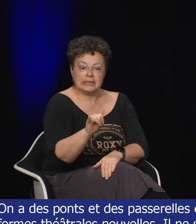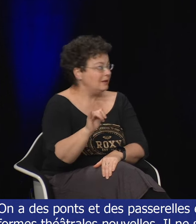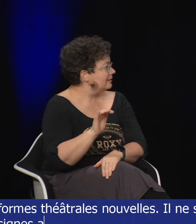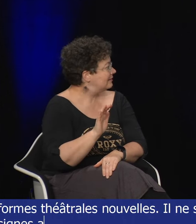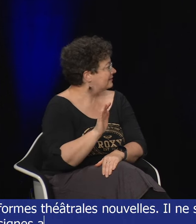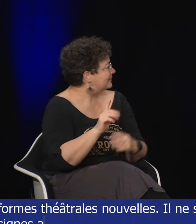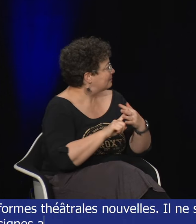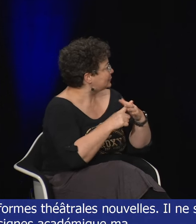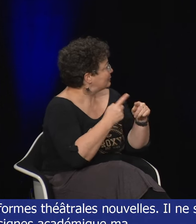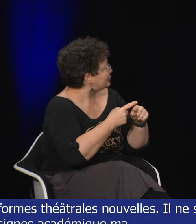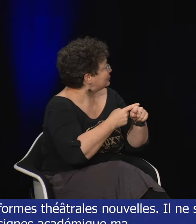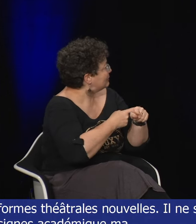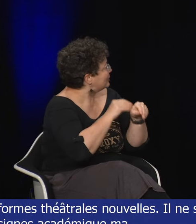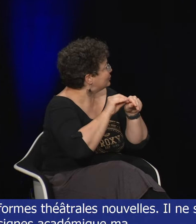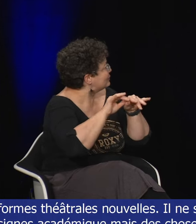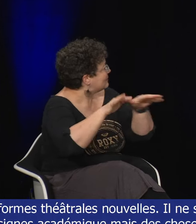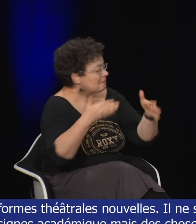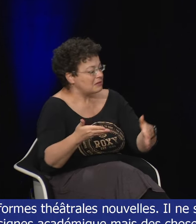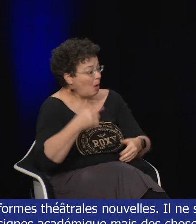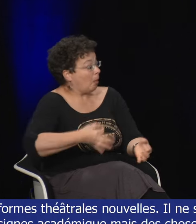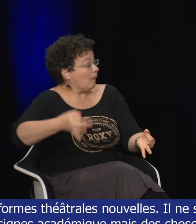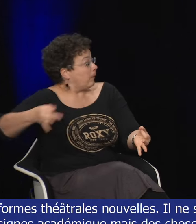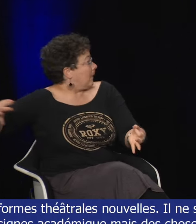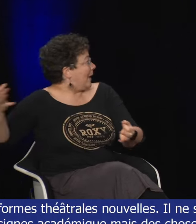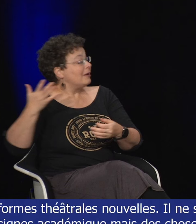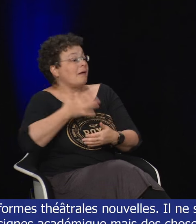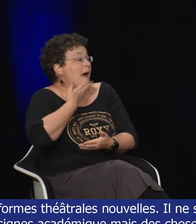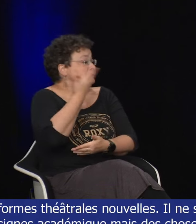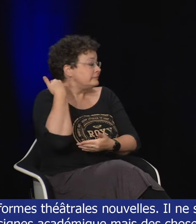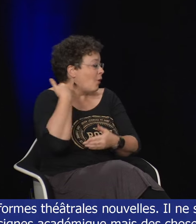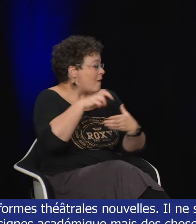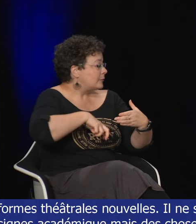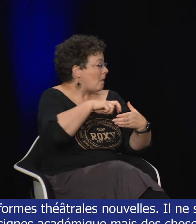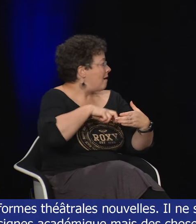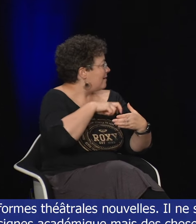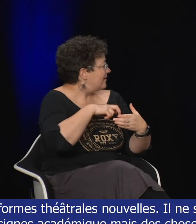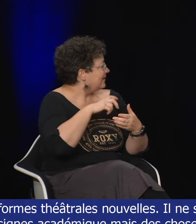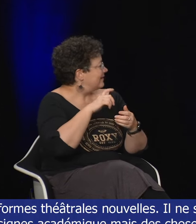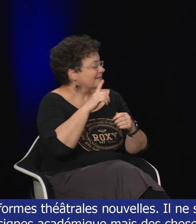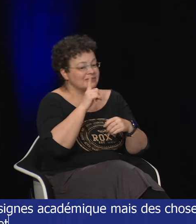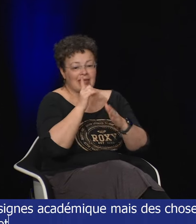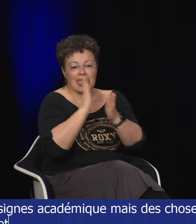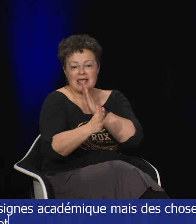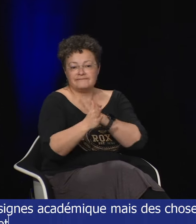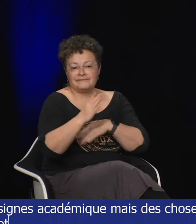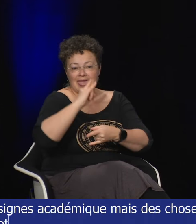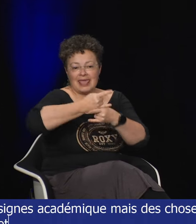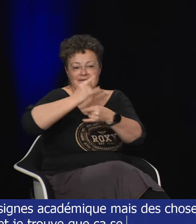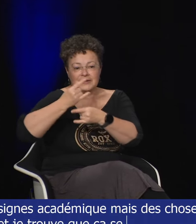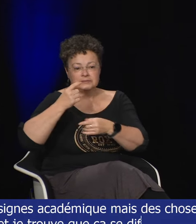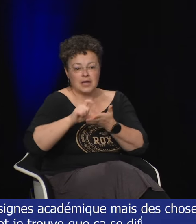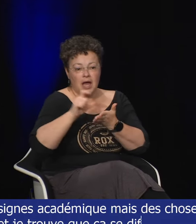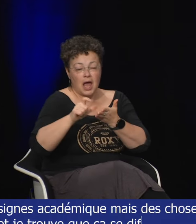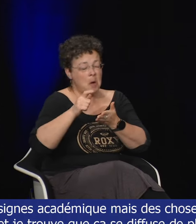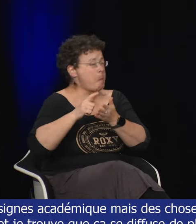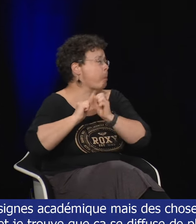académiques mais des choses nouvelles des espèces de formes un peu hybrides et je trouve que ça se diffuse de plus en plus actuellement c'est vrai que pendant le